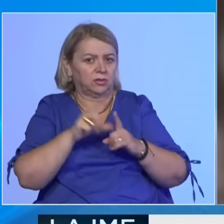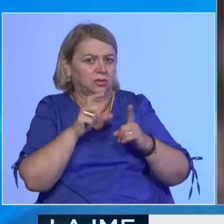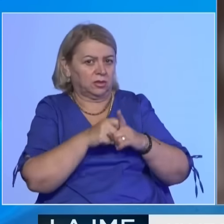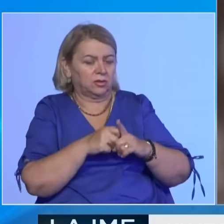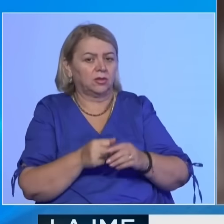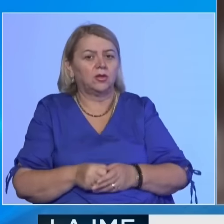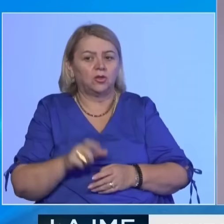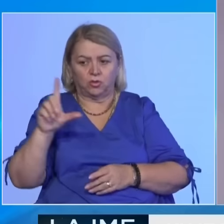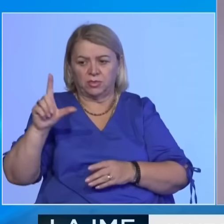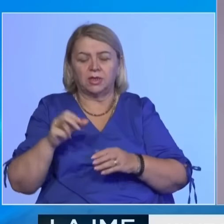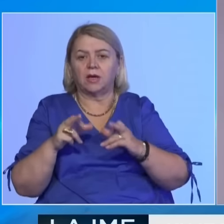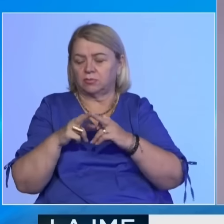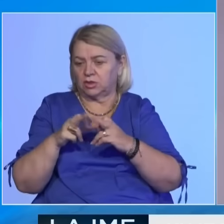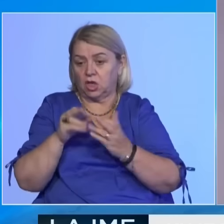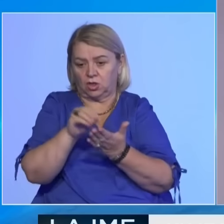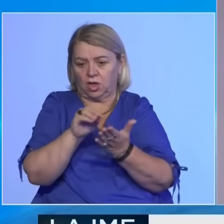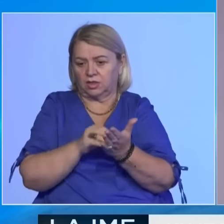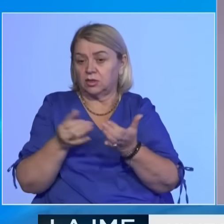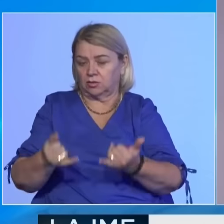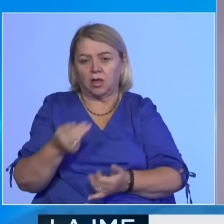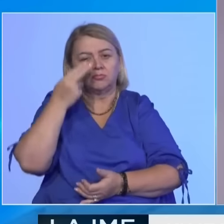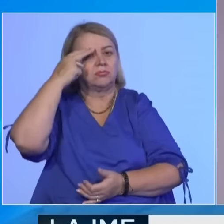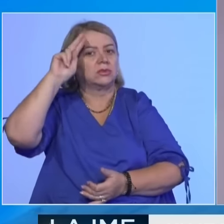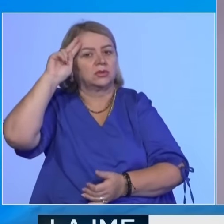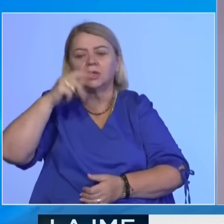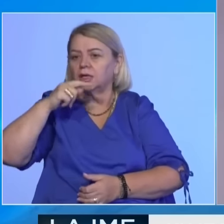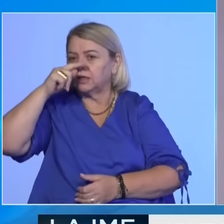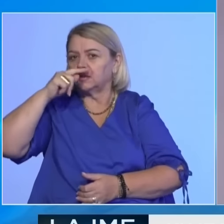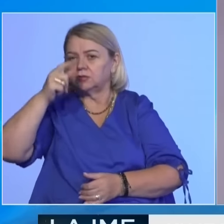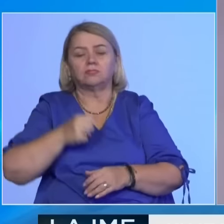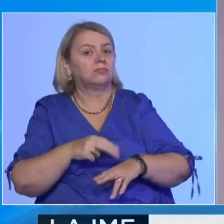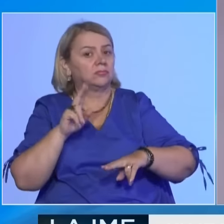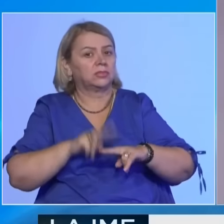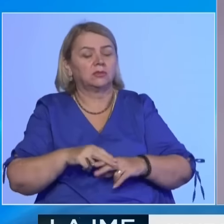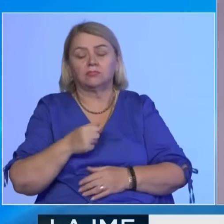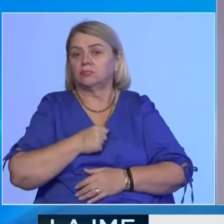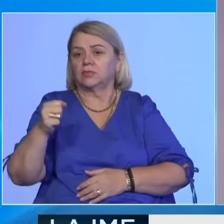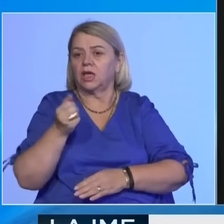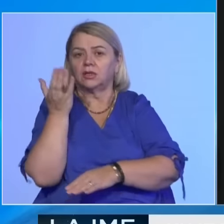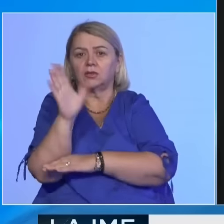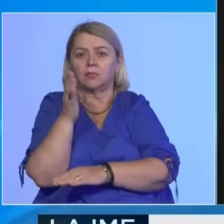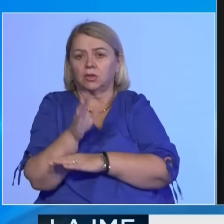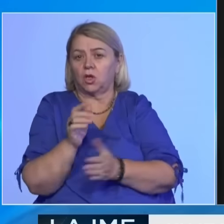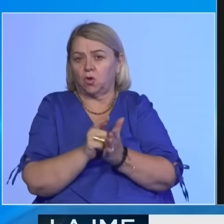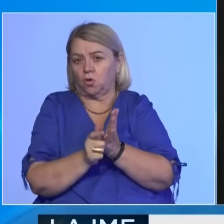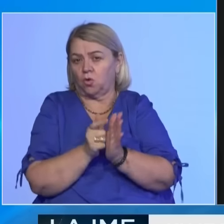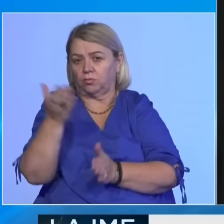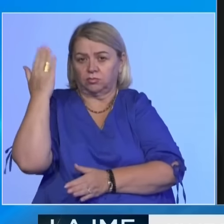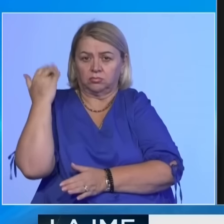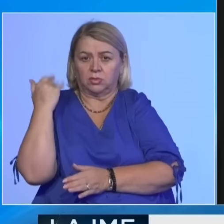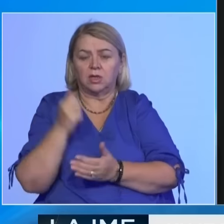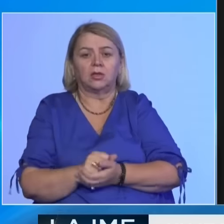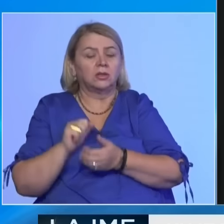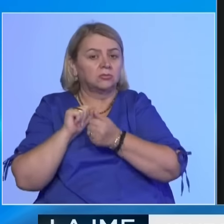Abdiqiku theksoj se datat si kjo kujtojnë me krenari, vendosëmërin dhe guzimin e deputetve ta sajkohe për aktin